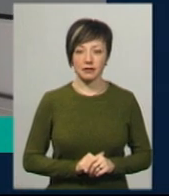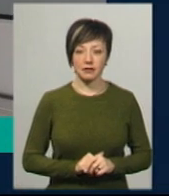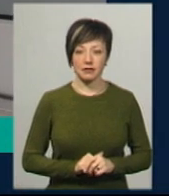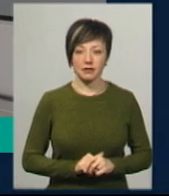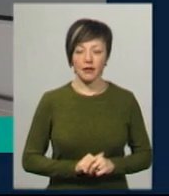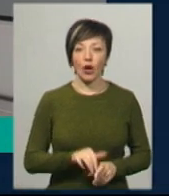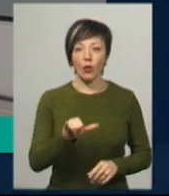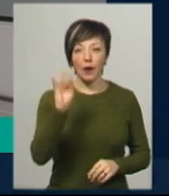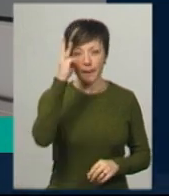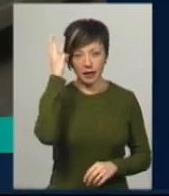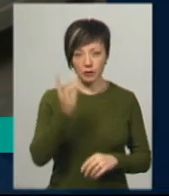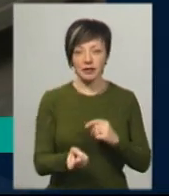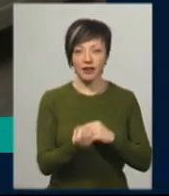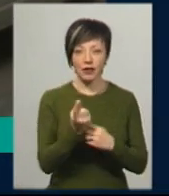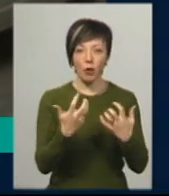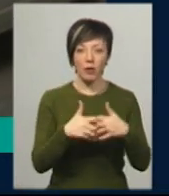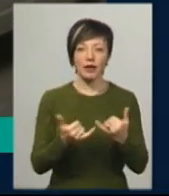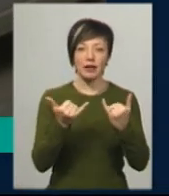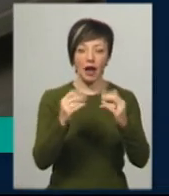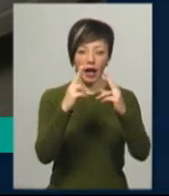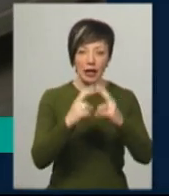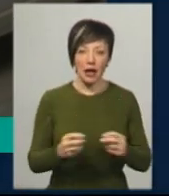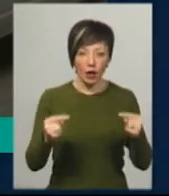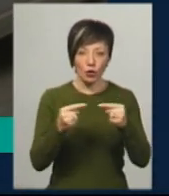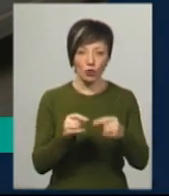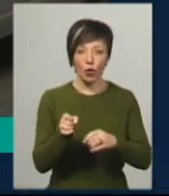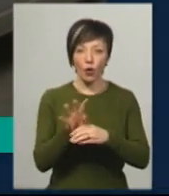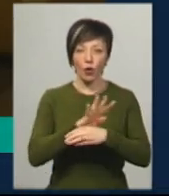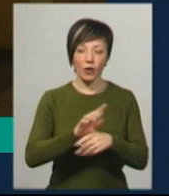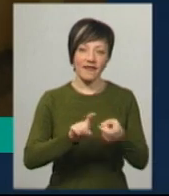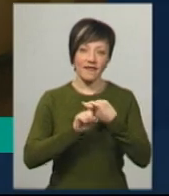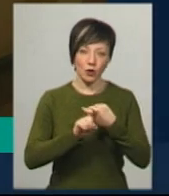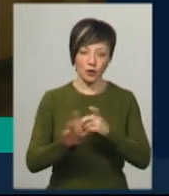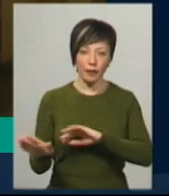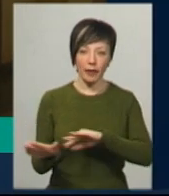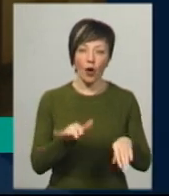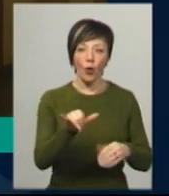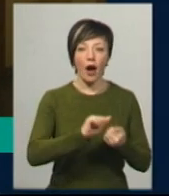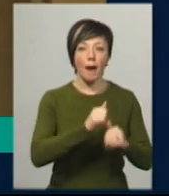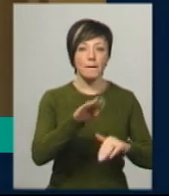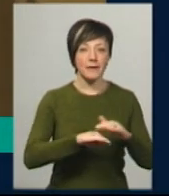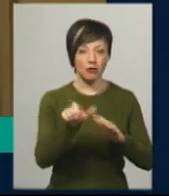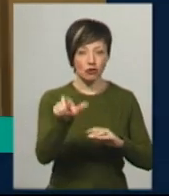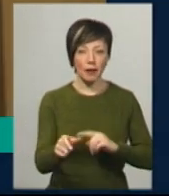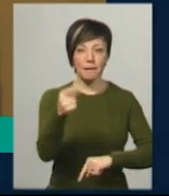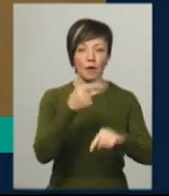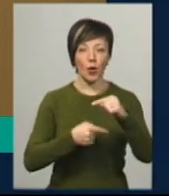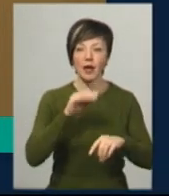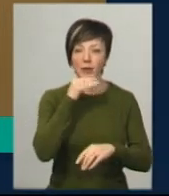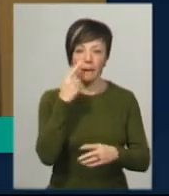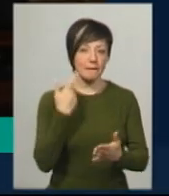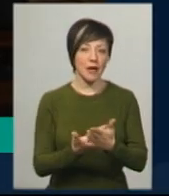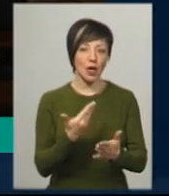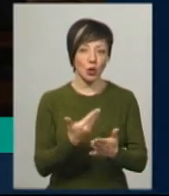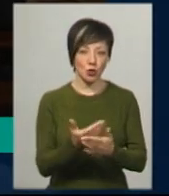У Хмельницькому з'явилося обладнання для діагностики коронавірусу COVID-19. У кам'янчанина, котрий повернувся з Єгипту, підозрюють